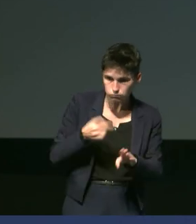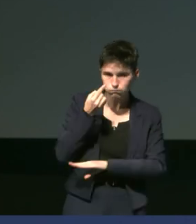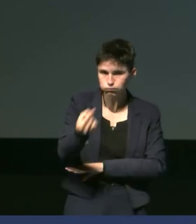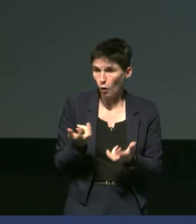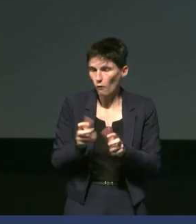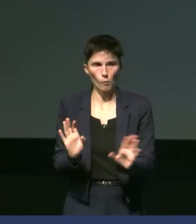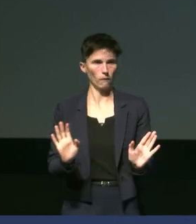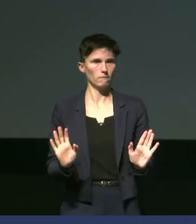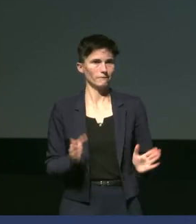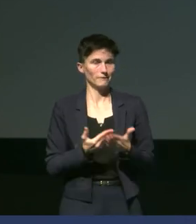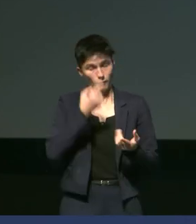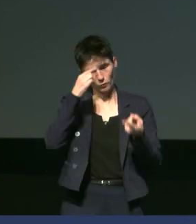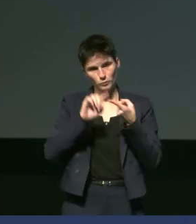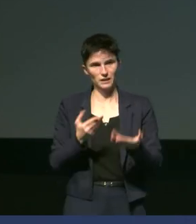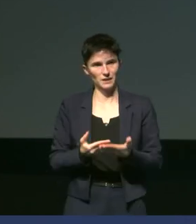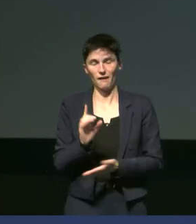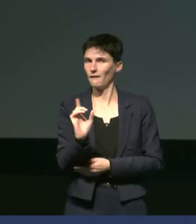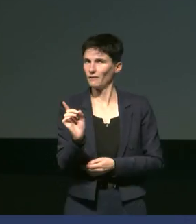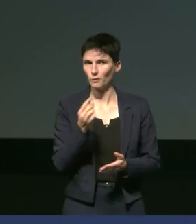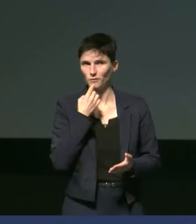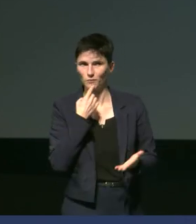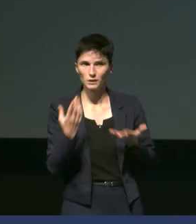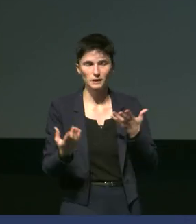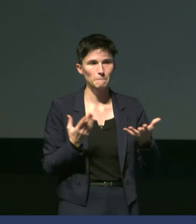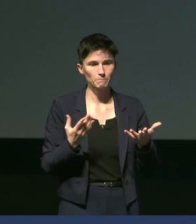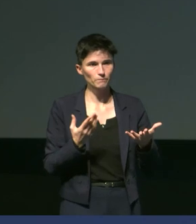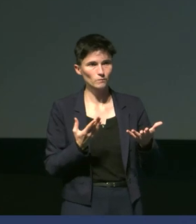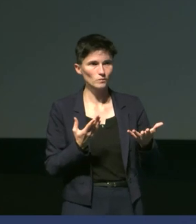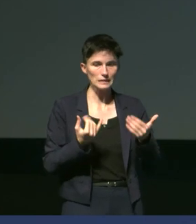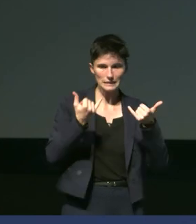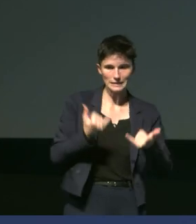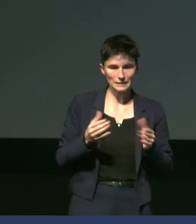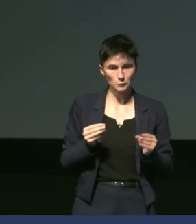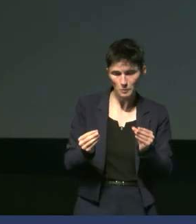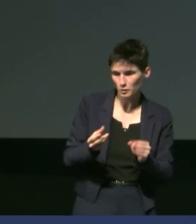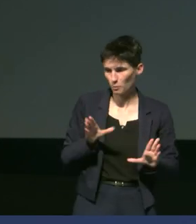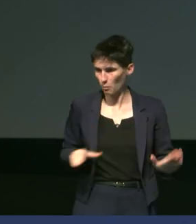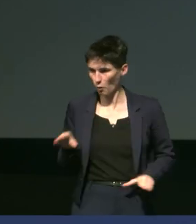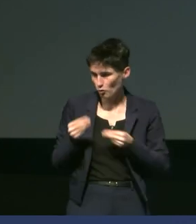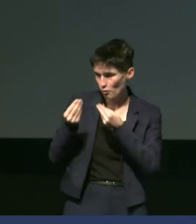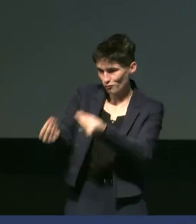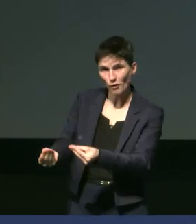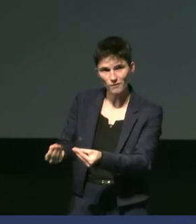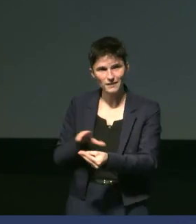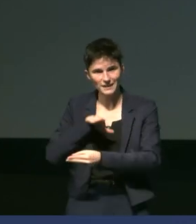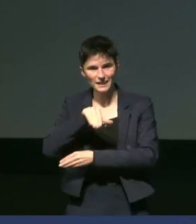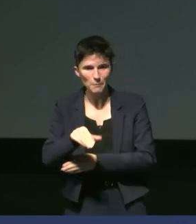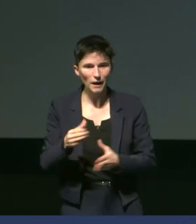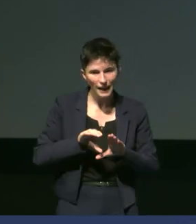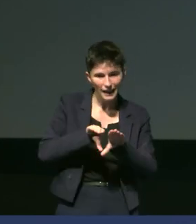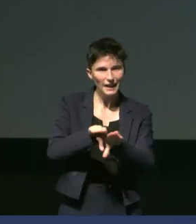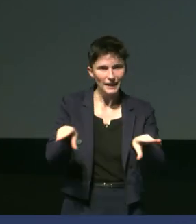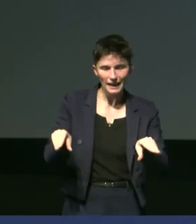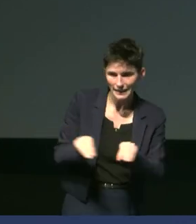du tout l'objectif. Donc, on a donné la gélule à un manchot Océanopolis. puis, les soignants, l'équipe de soigneurs a été particulièrement